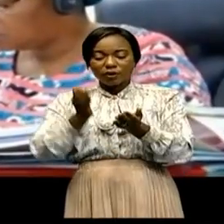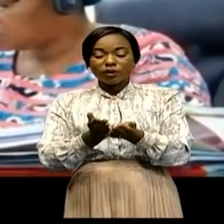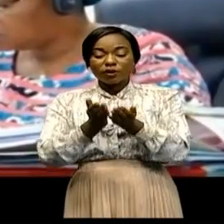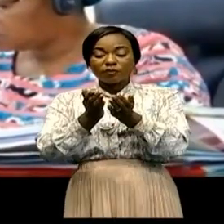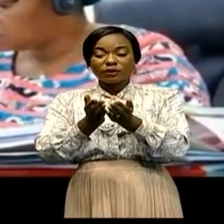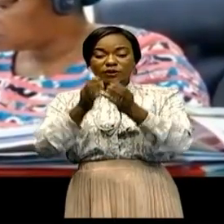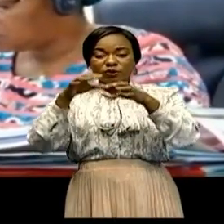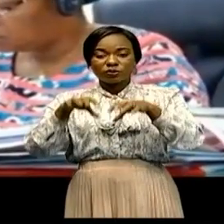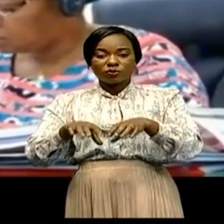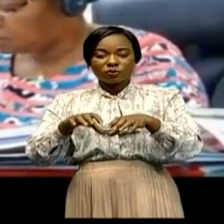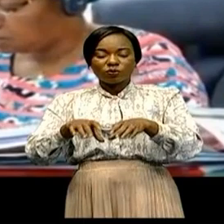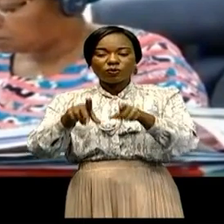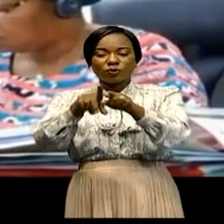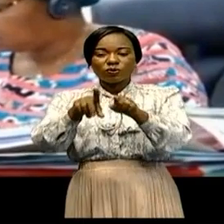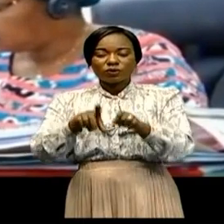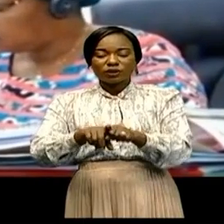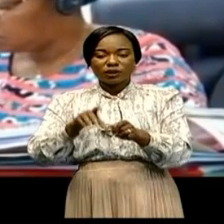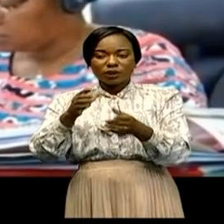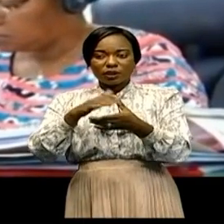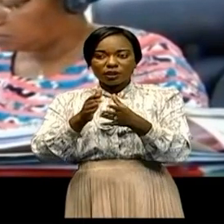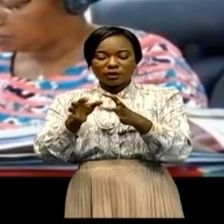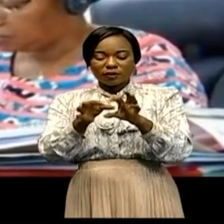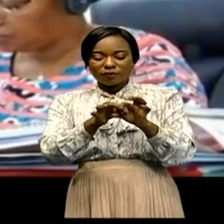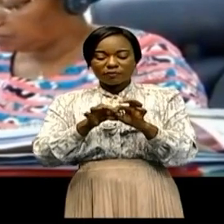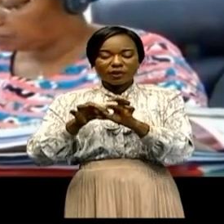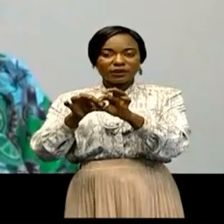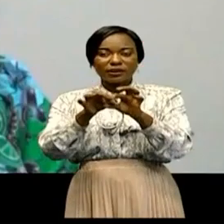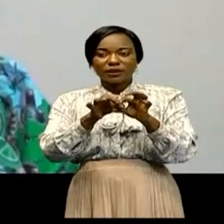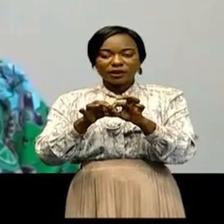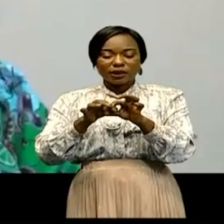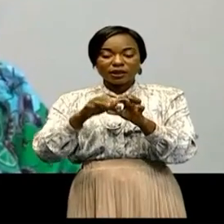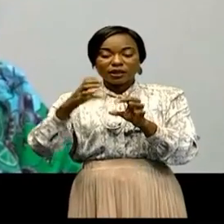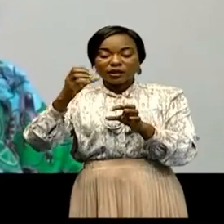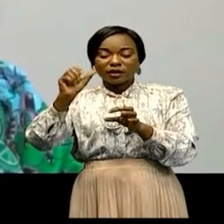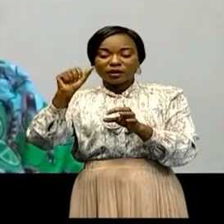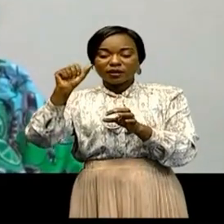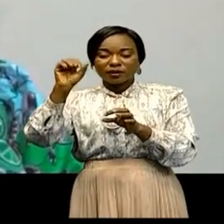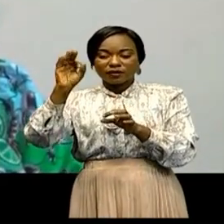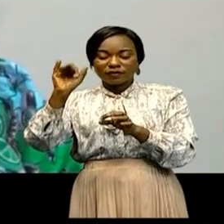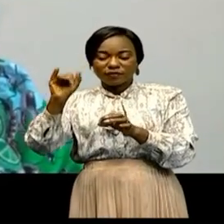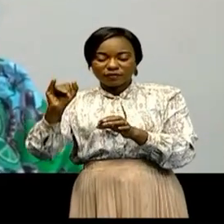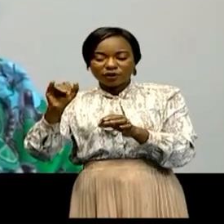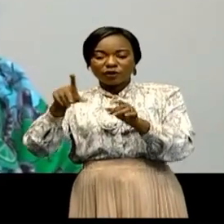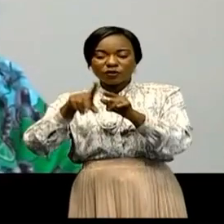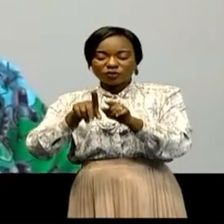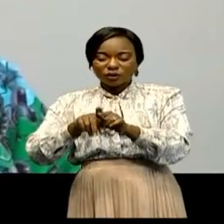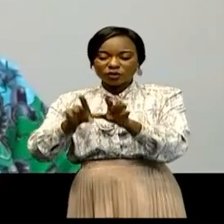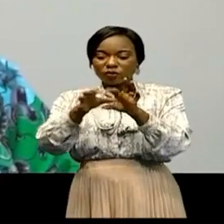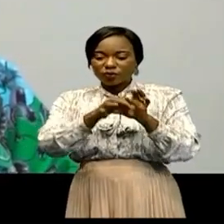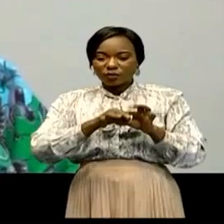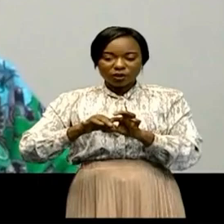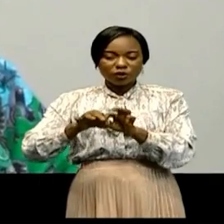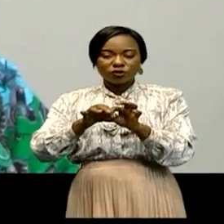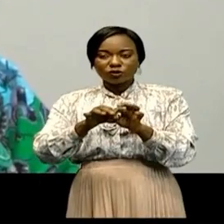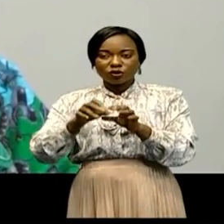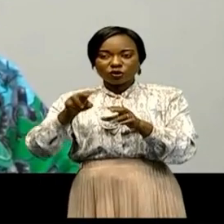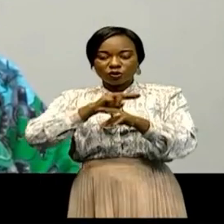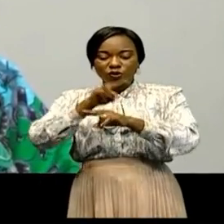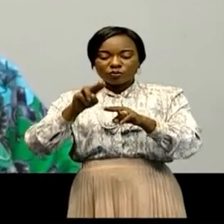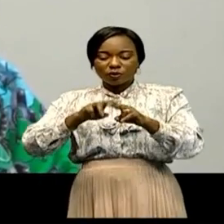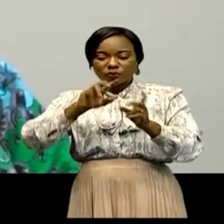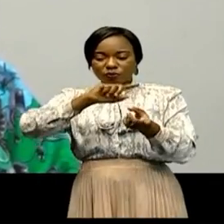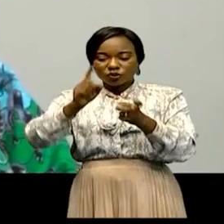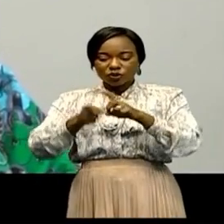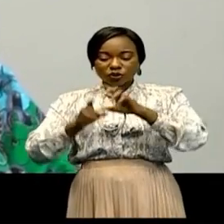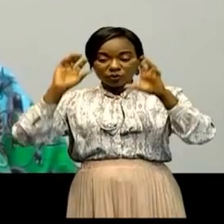pays dans le cadre du partenariat CAFI mais aussi une coopération bilatérale autour du changement climatique à mettre en place